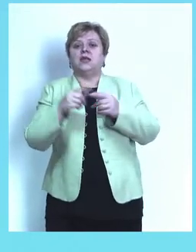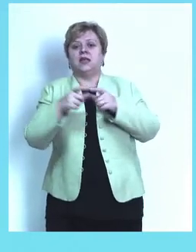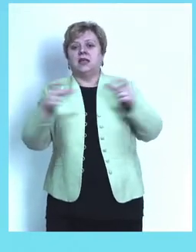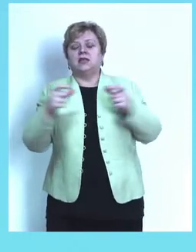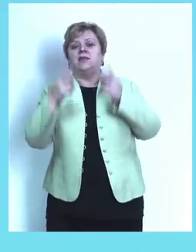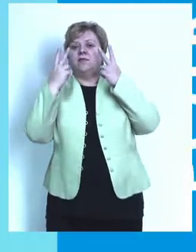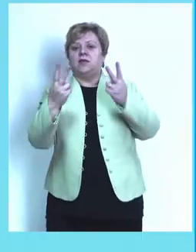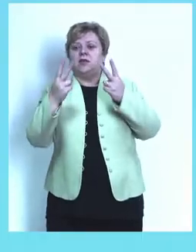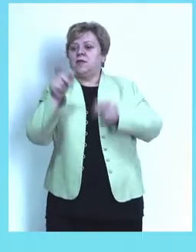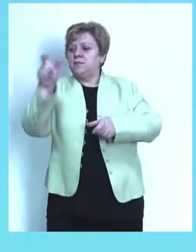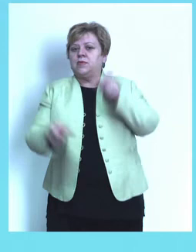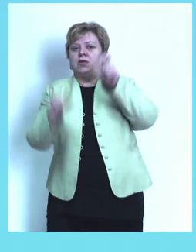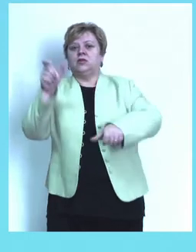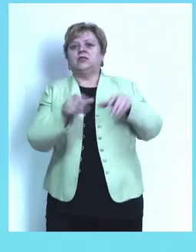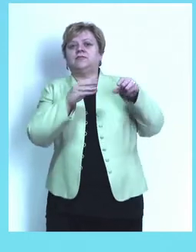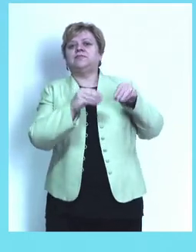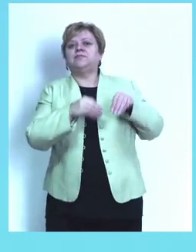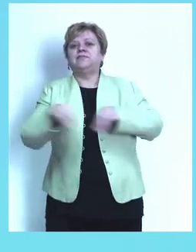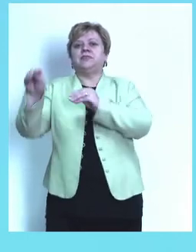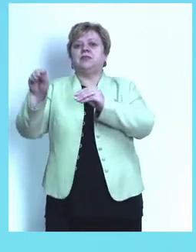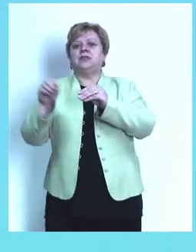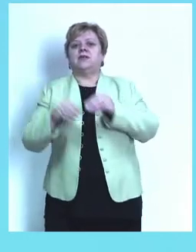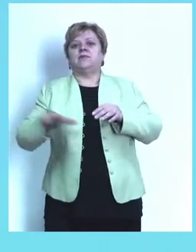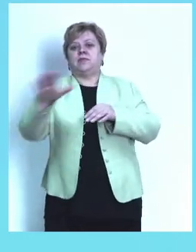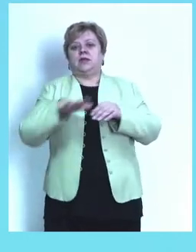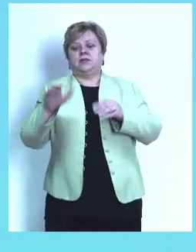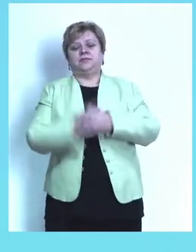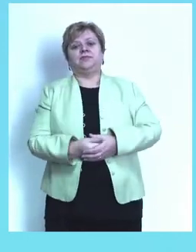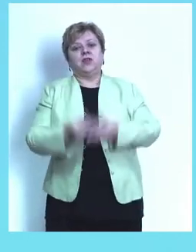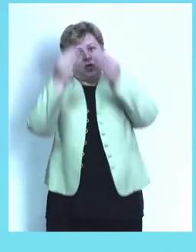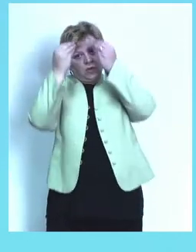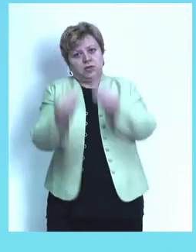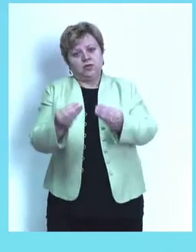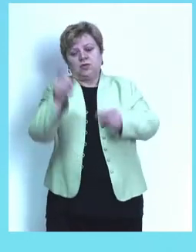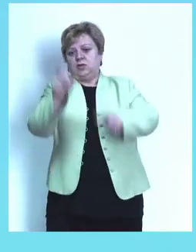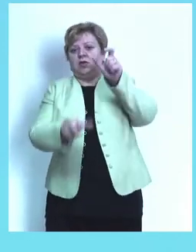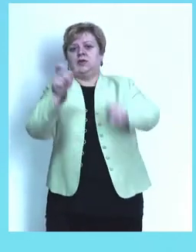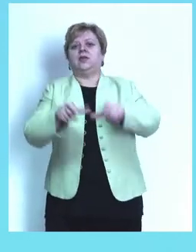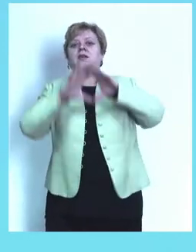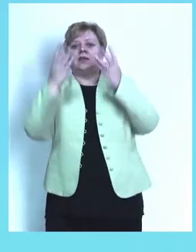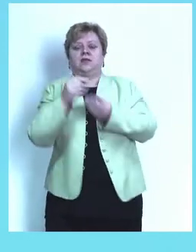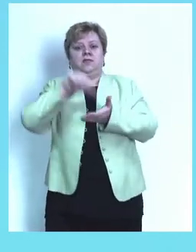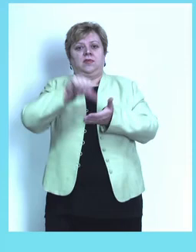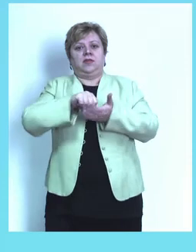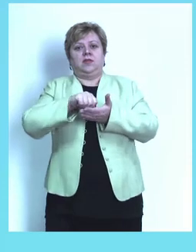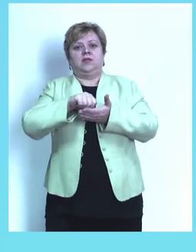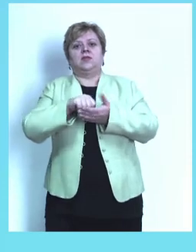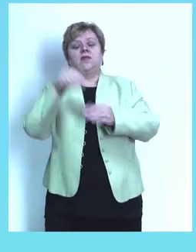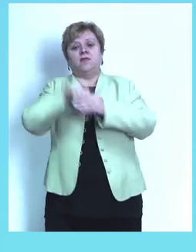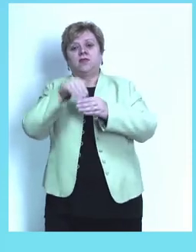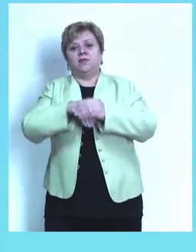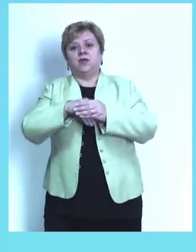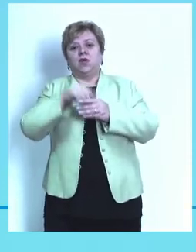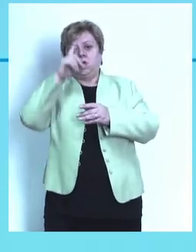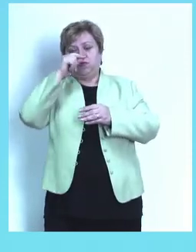raseljenih lica. Poštovani građani, sva biračka mesta u opštini Gračanica bit će otvorena u 7 i zatvorit će se